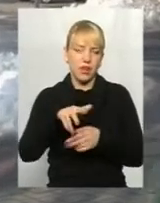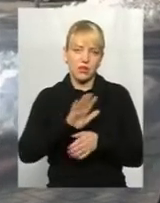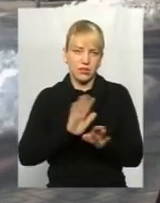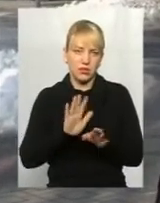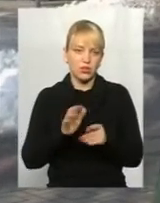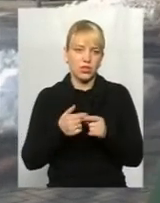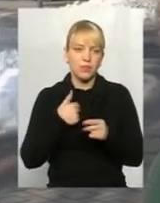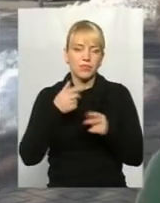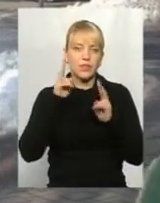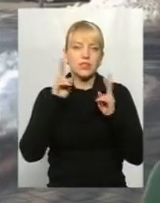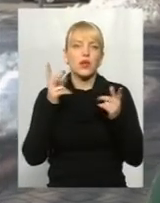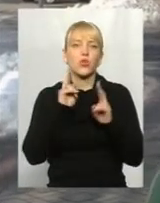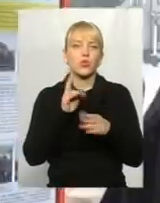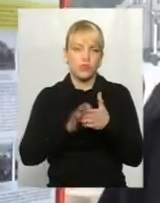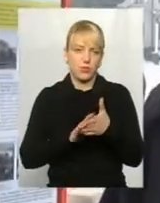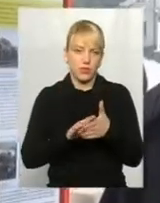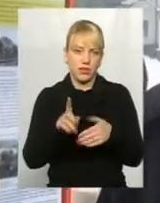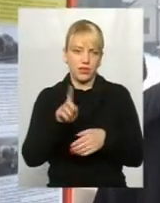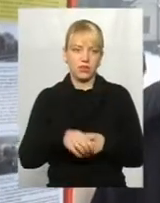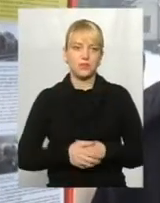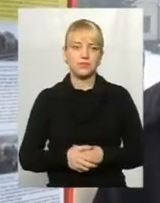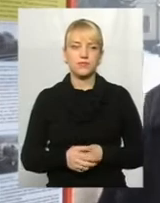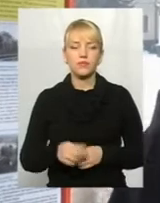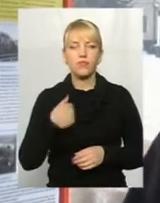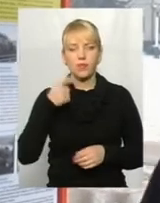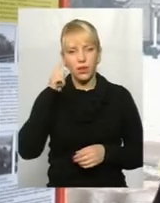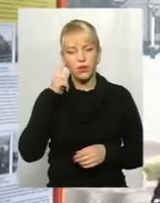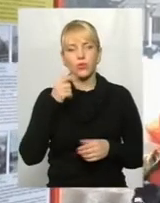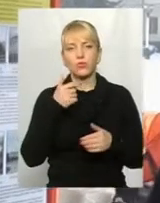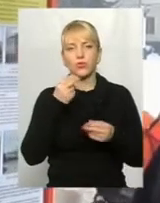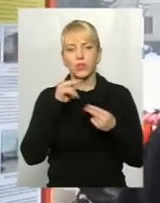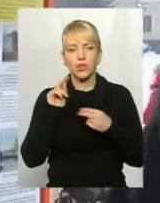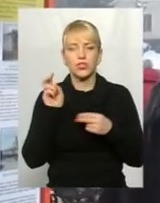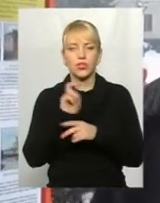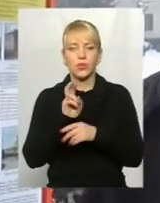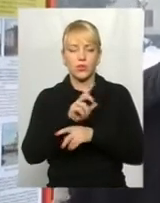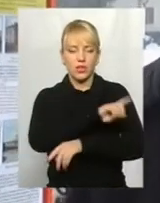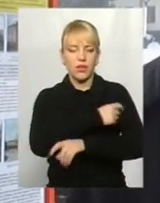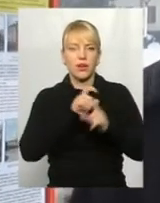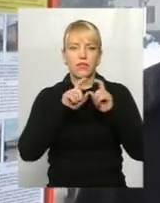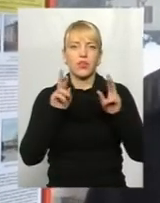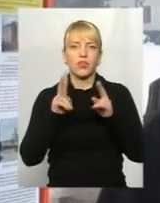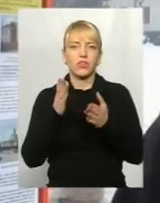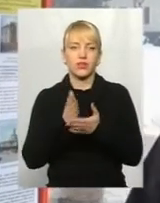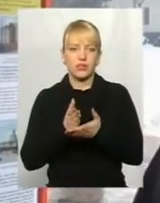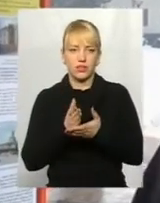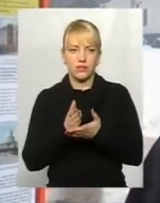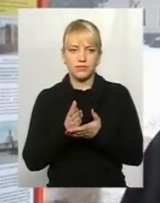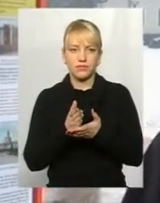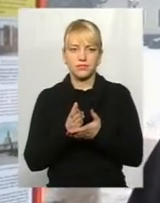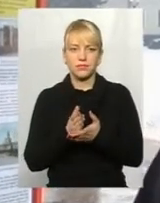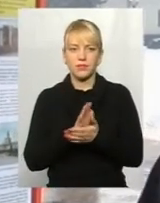на моїй участці який терапевт. Я думаю, зарані. Я думаю, краще ходити в лікарню так, як воно є, і